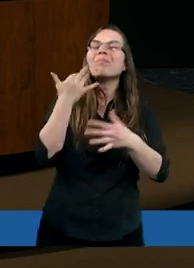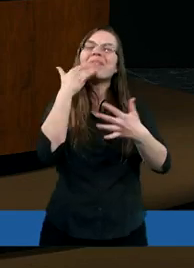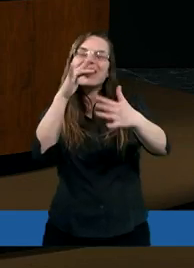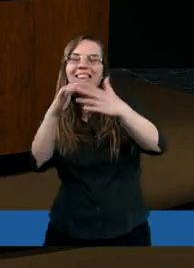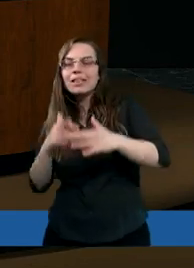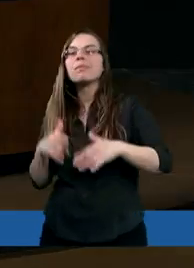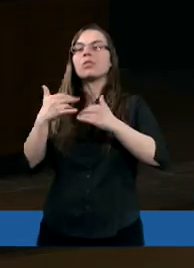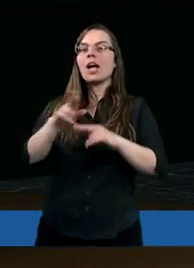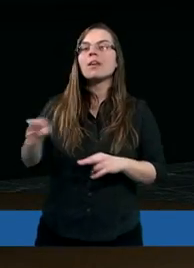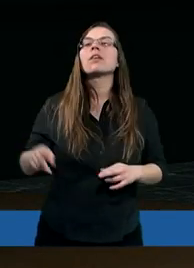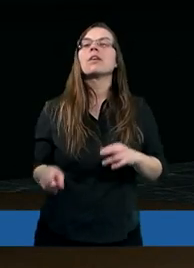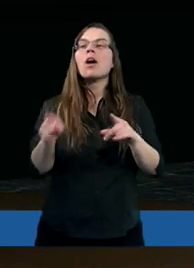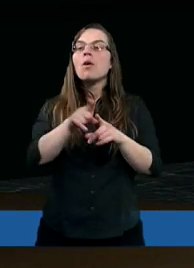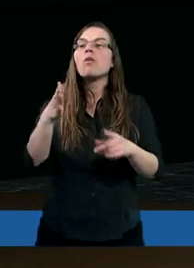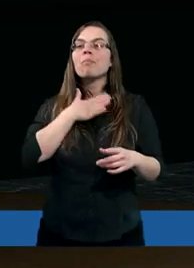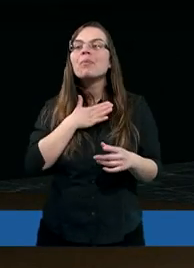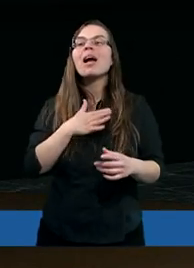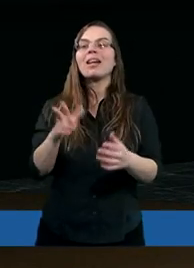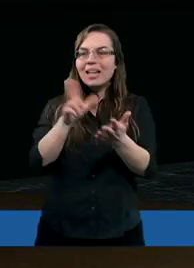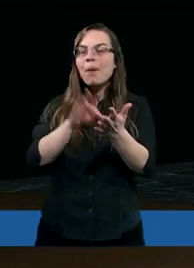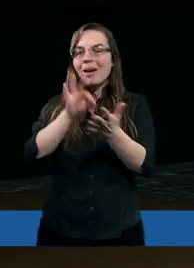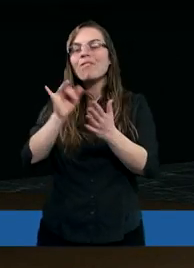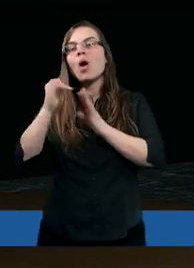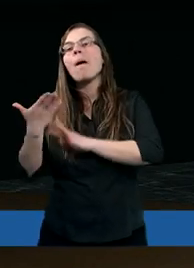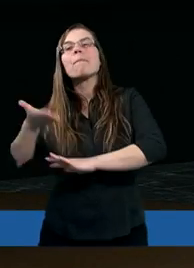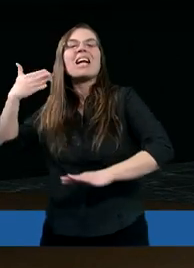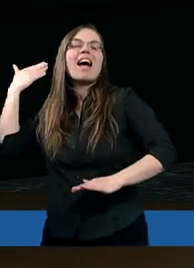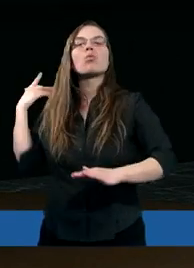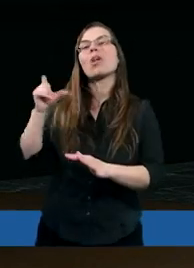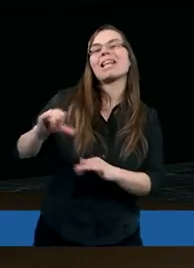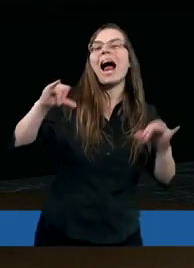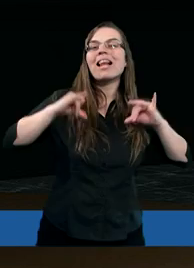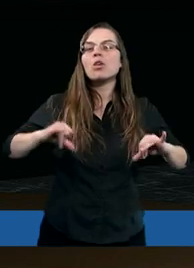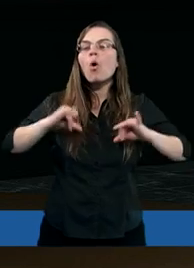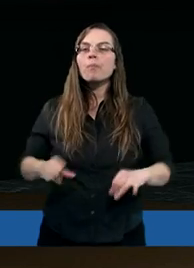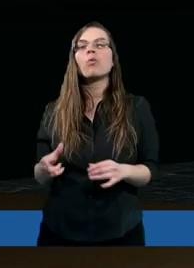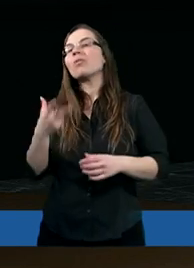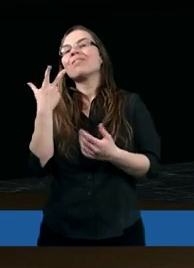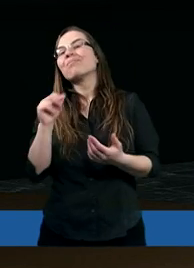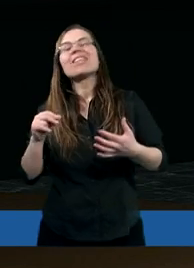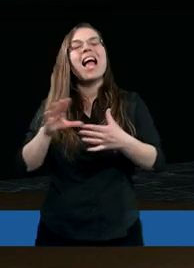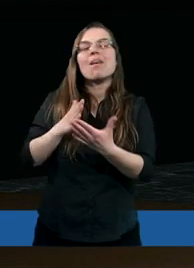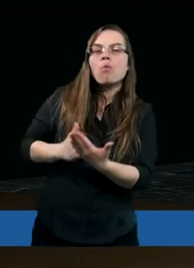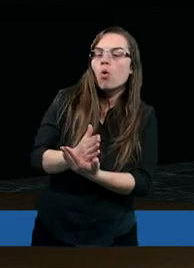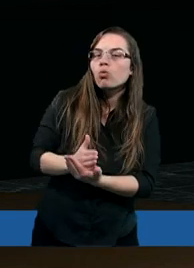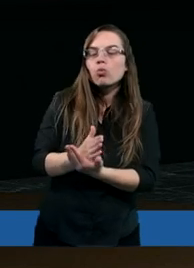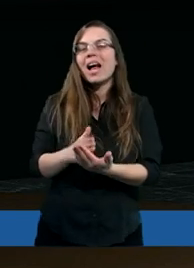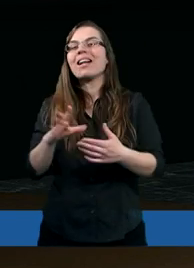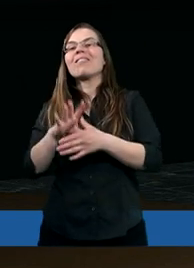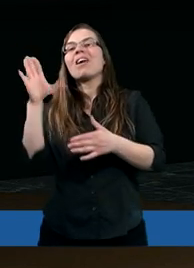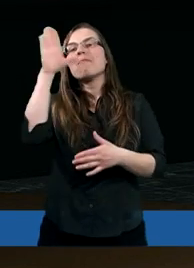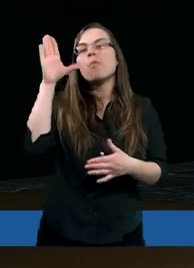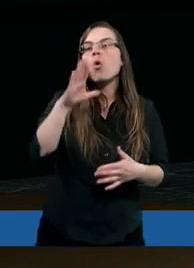tak dalej. Czyli ewidentnie ci ludzie mają jakąś przeszłość za sobą. Przeszłość nie w posłuszeństwie Bogu,